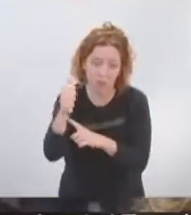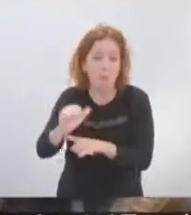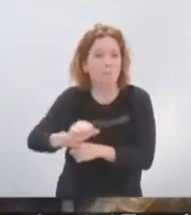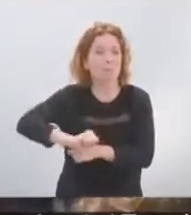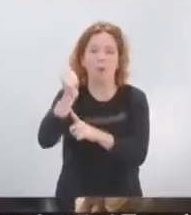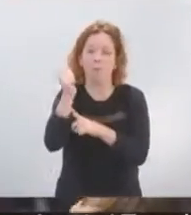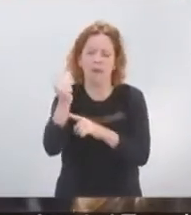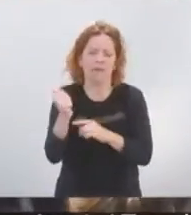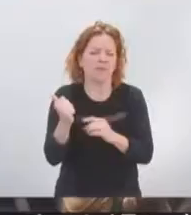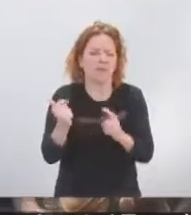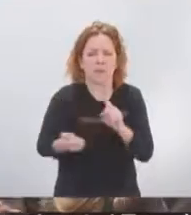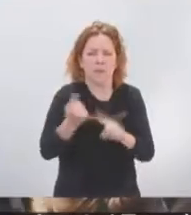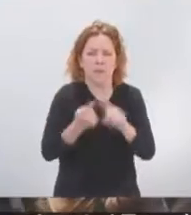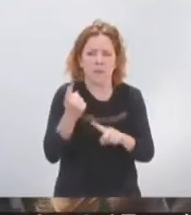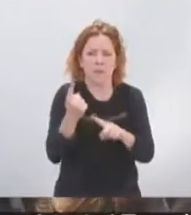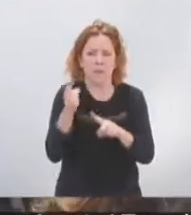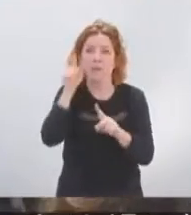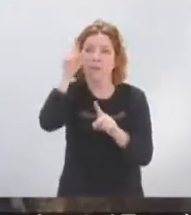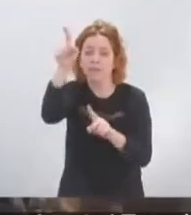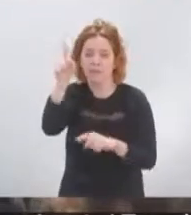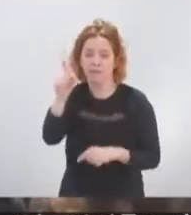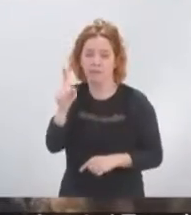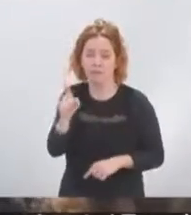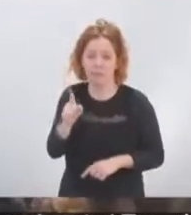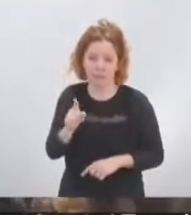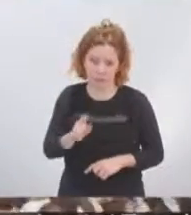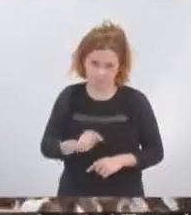là où se trouvent les Pays-Bas et la Finlande.